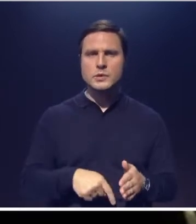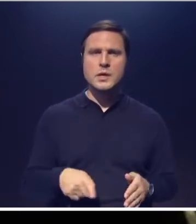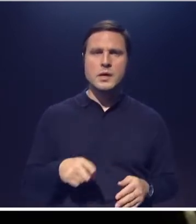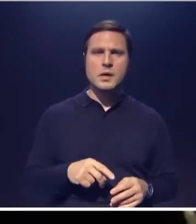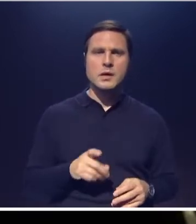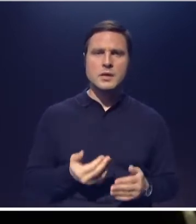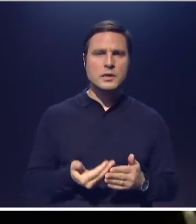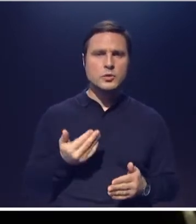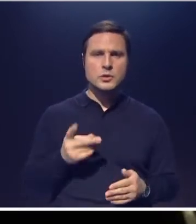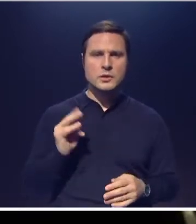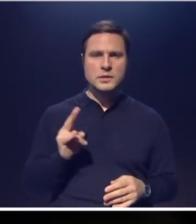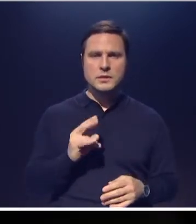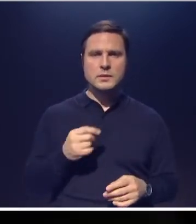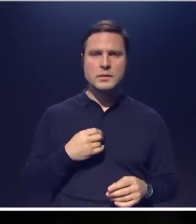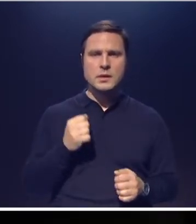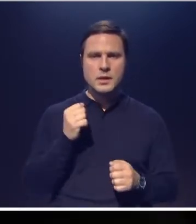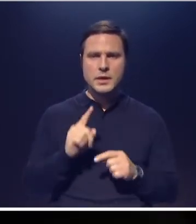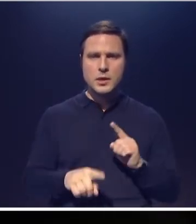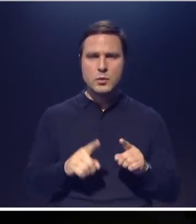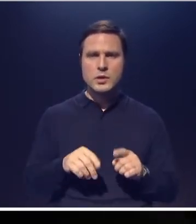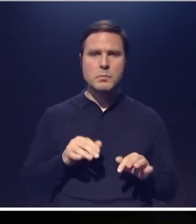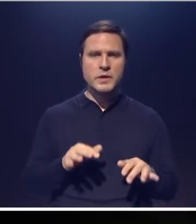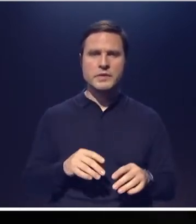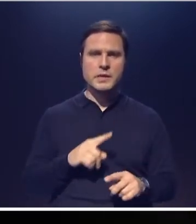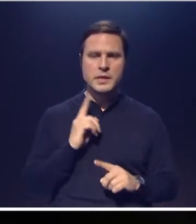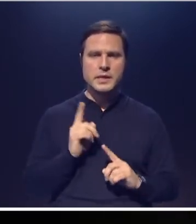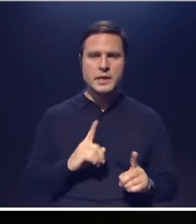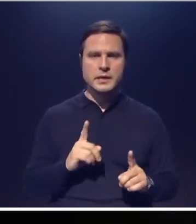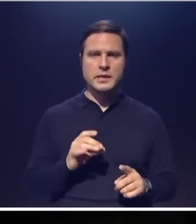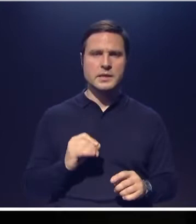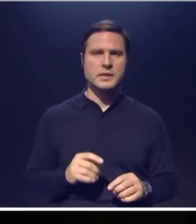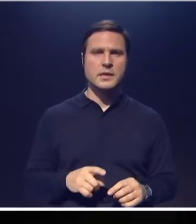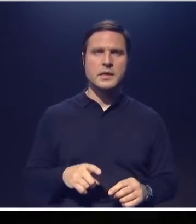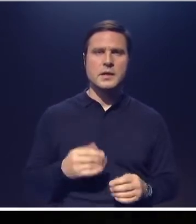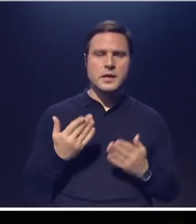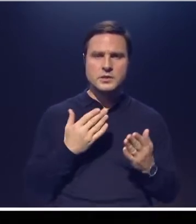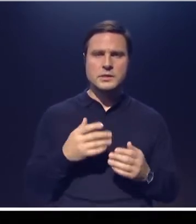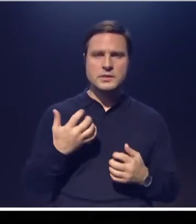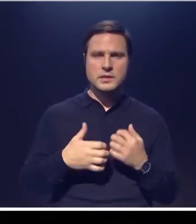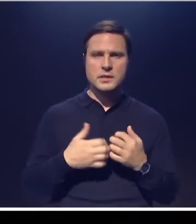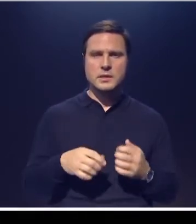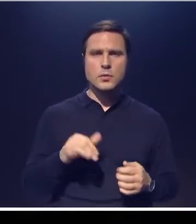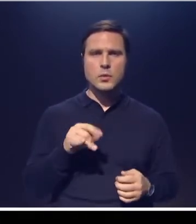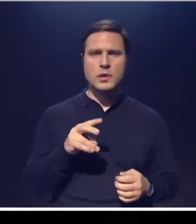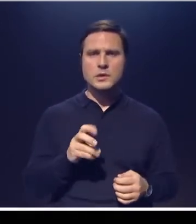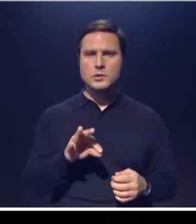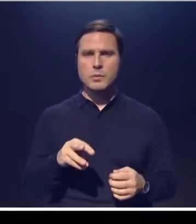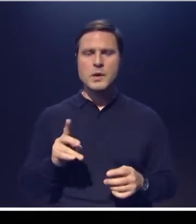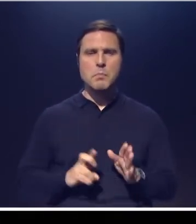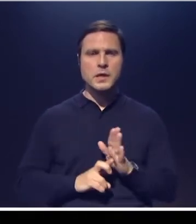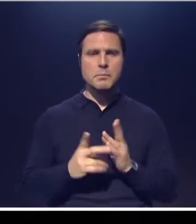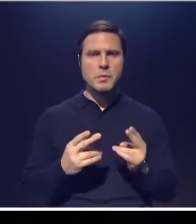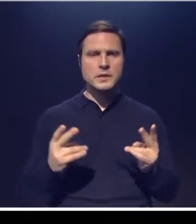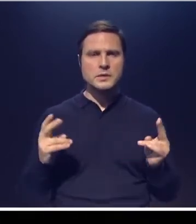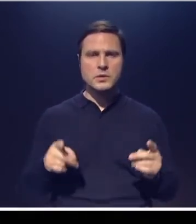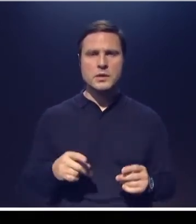Романов, еще будучи схиегуменом, регулярно проводил яркие и эффектные отчитки в Среднеуральском монастыре. Целями шоу «Половли бесов»